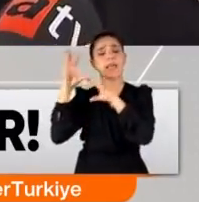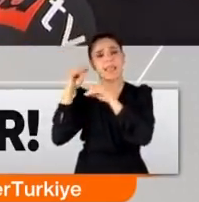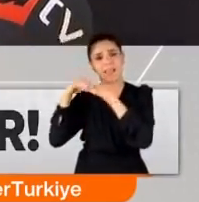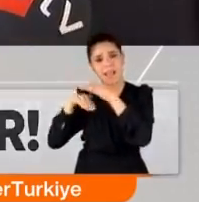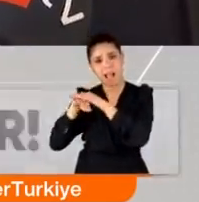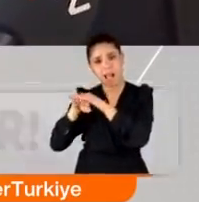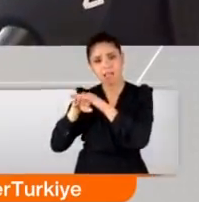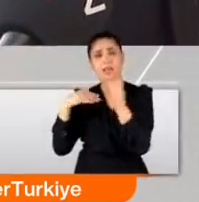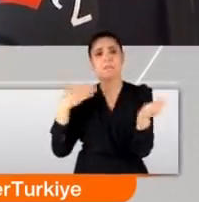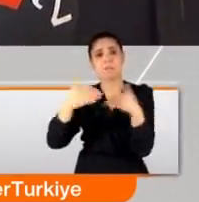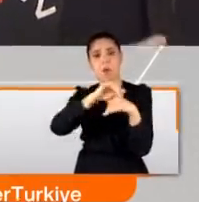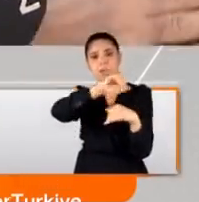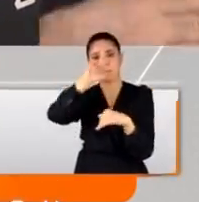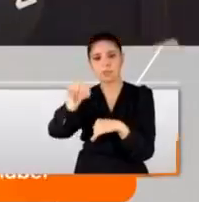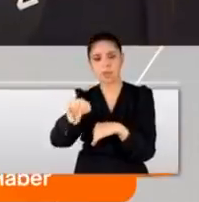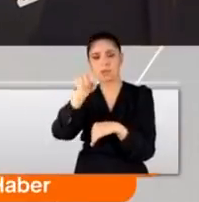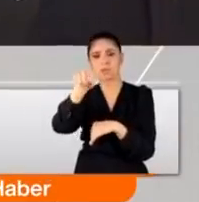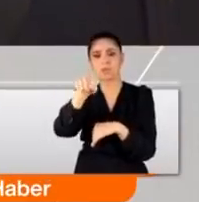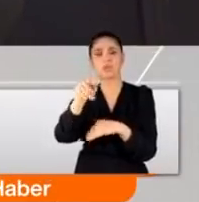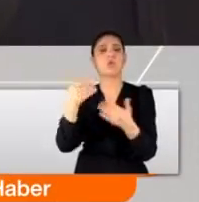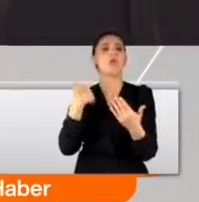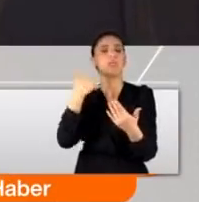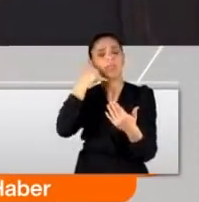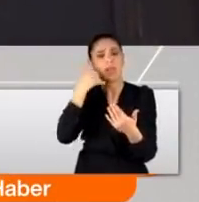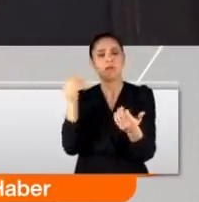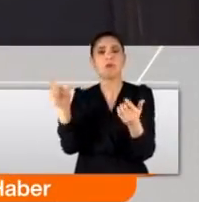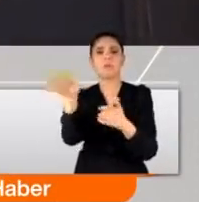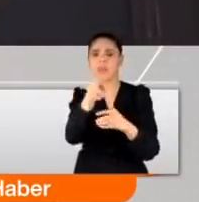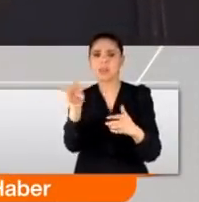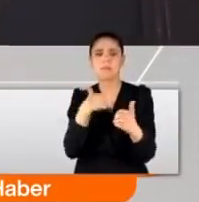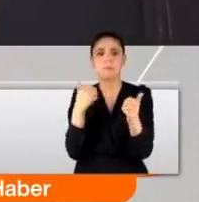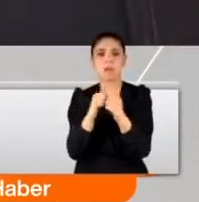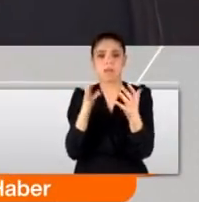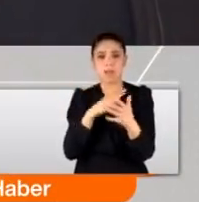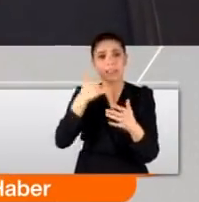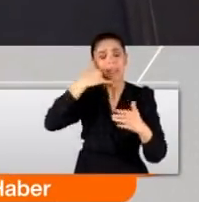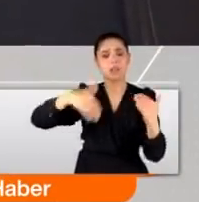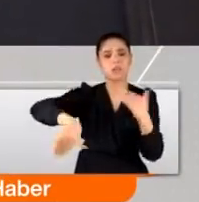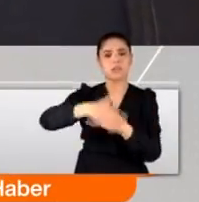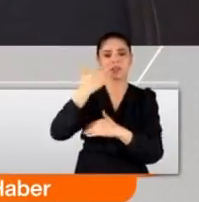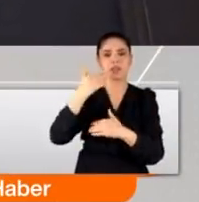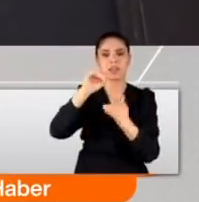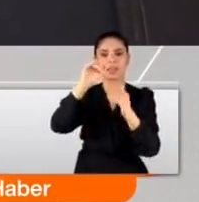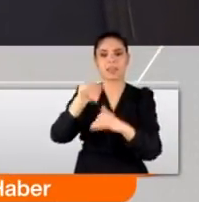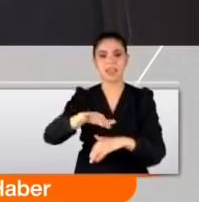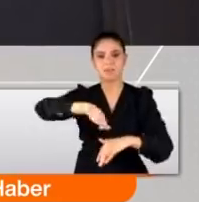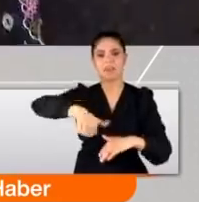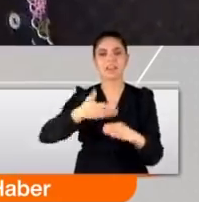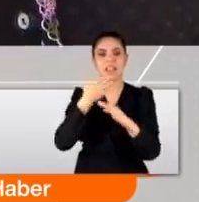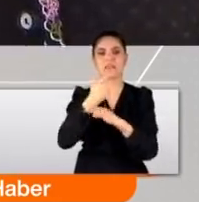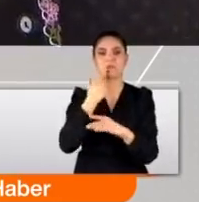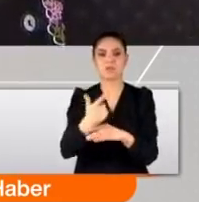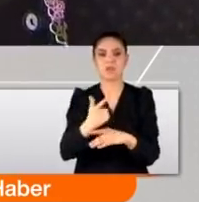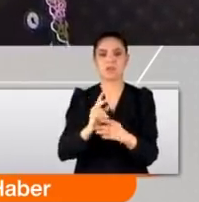yattığım odaya gelmiş. Bu da bunun da orada benim de orada telefonları almış gitmiş. Dedim ki kız gel bize hırsız girmiş.